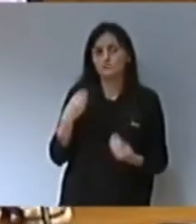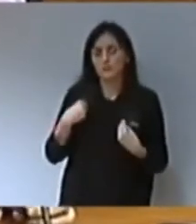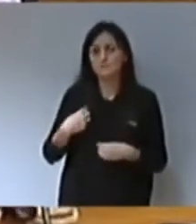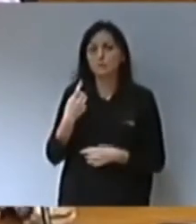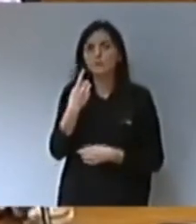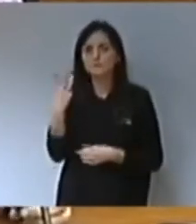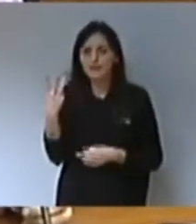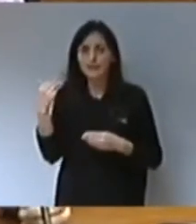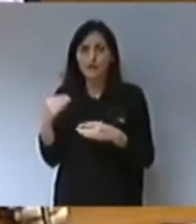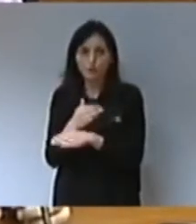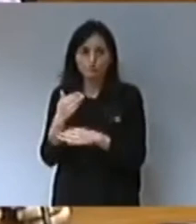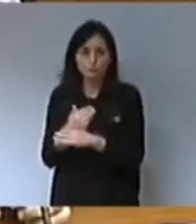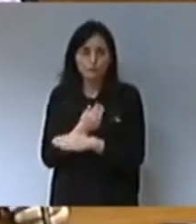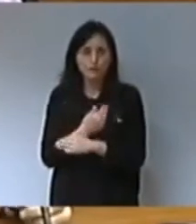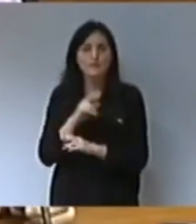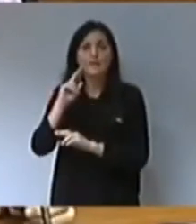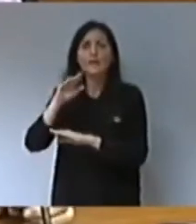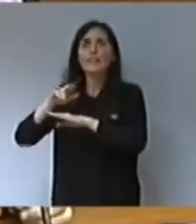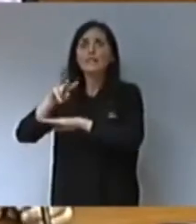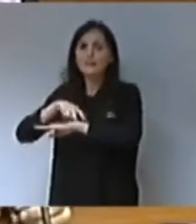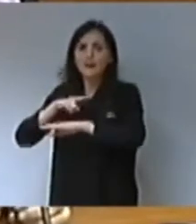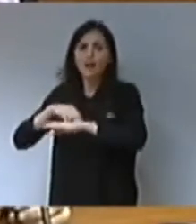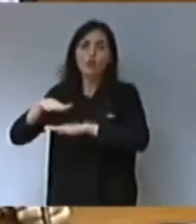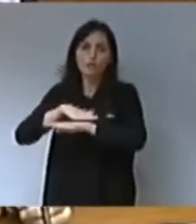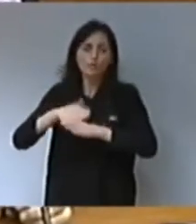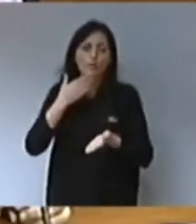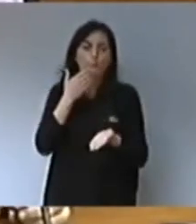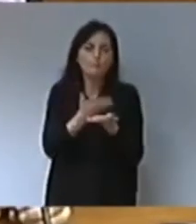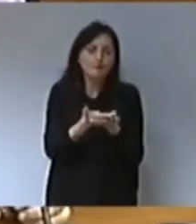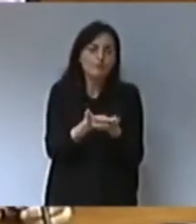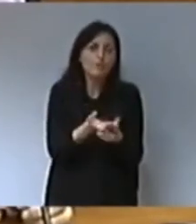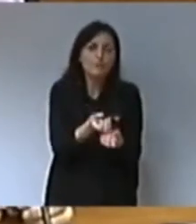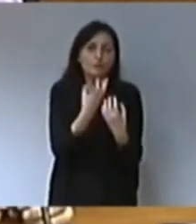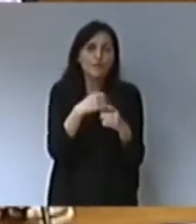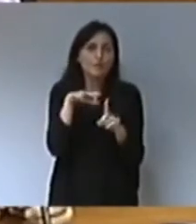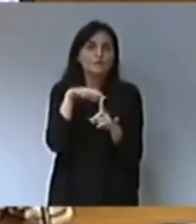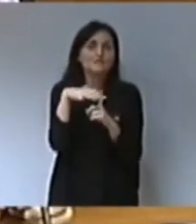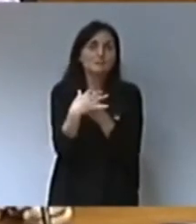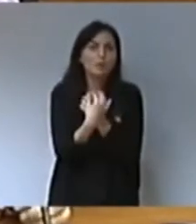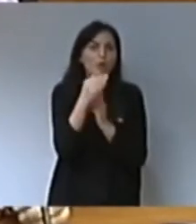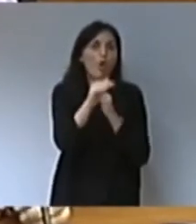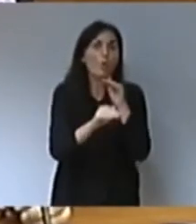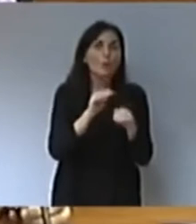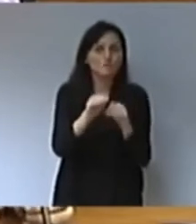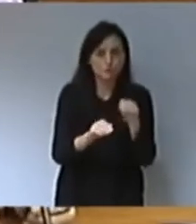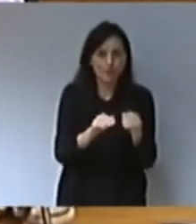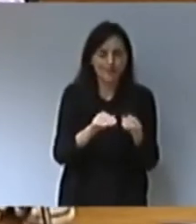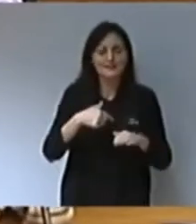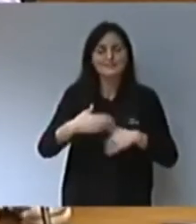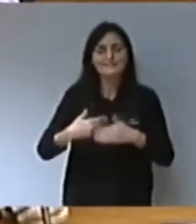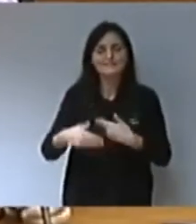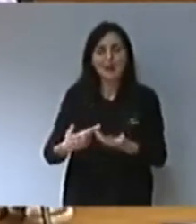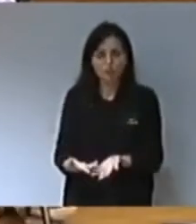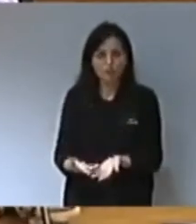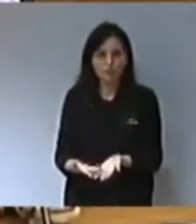13 d'octubre vaig requerir a la delegació de govern informació sobre les circumstàncies d'aquesta convocatòria, el desenvolupament,